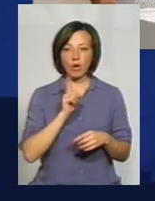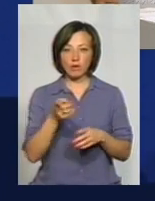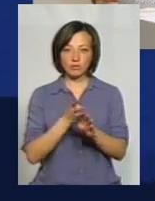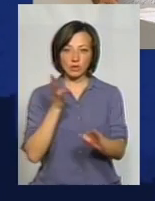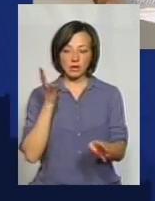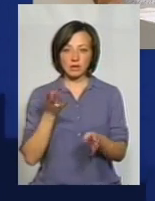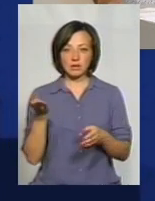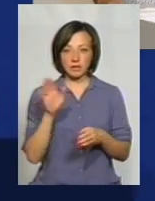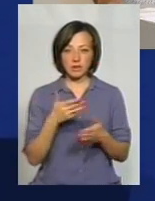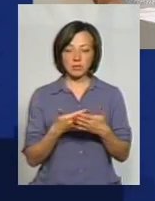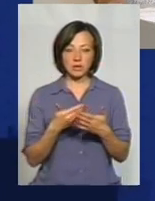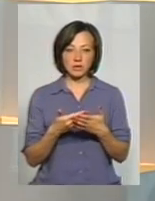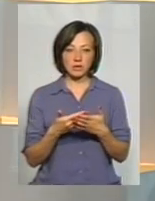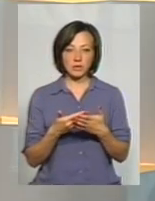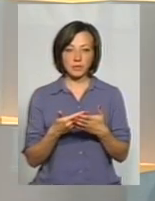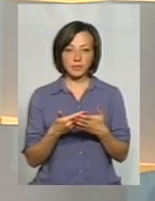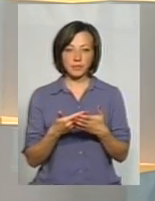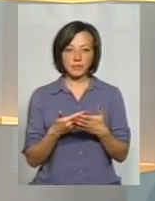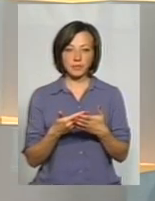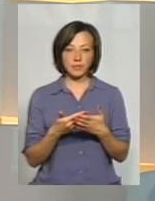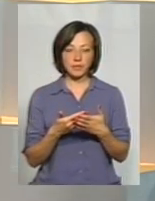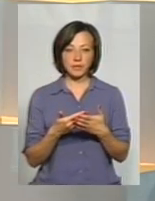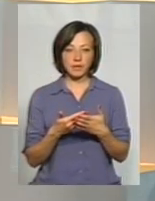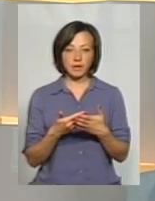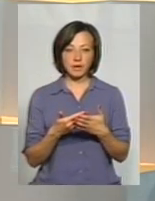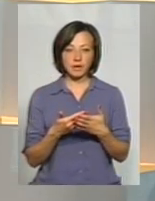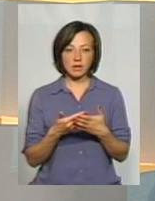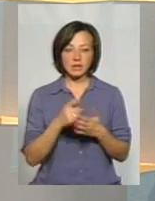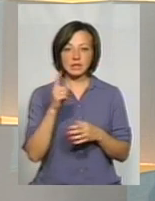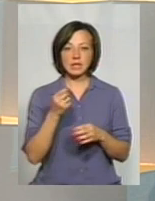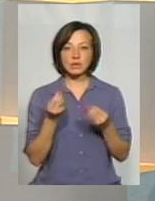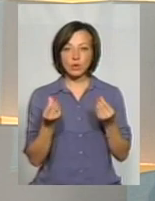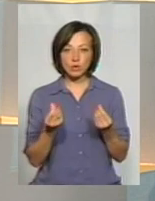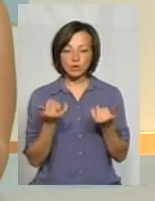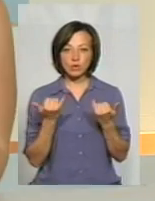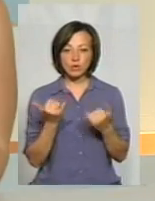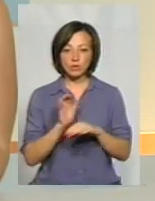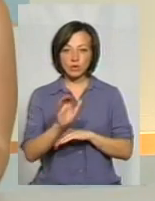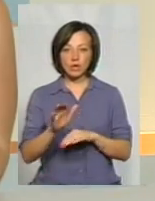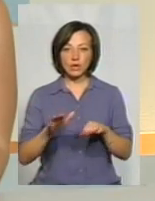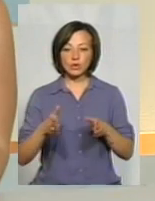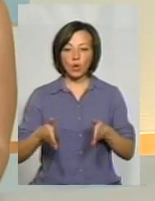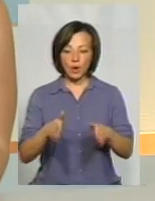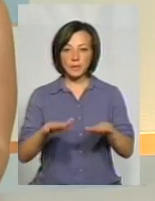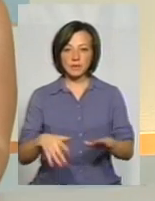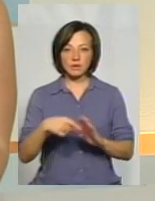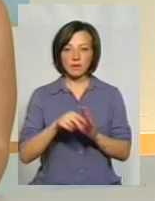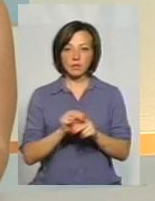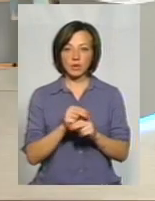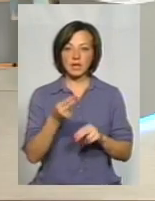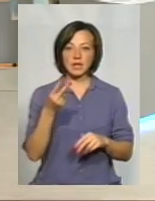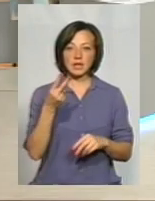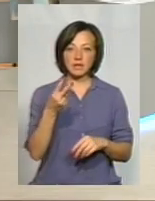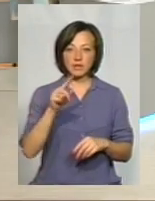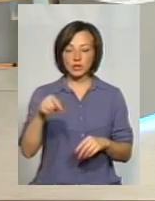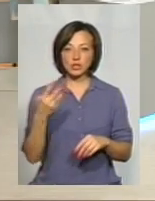черга. Давайте приведемо приклад. Наводилась цифра, що за ці кошти, які сьогодні поступили на дорогі місцевого значення, відремонтують тільки 2,4